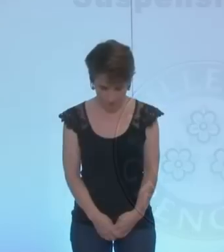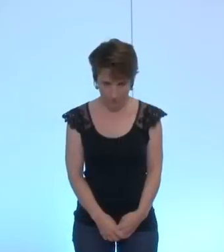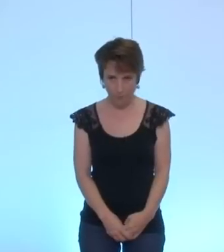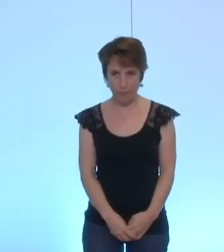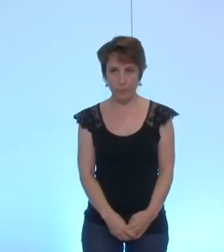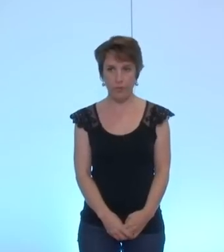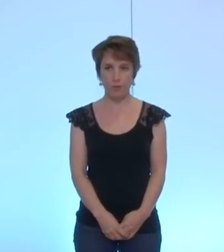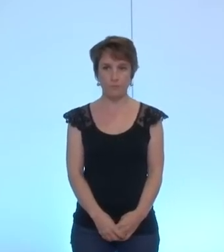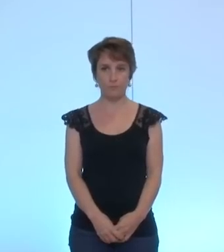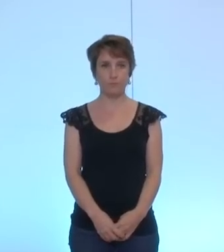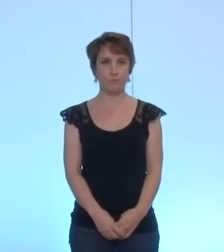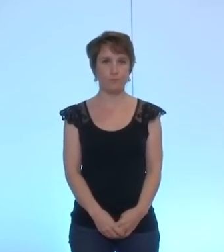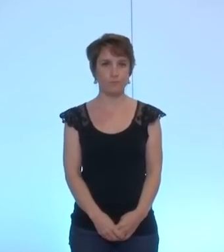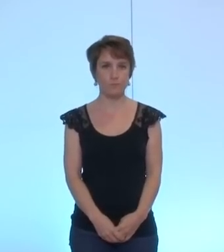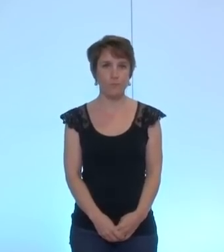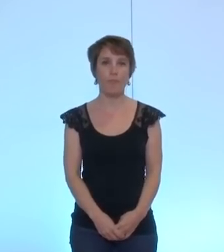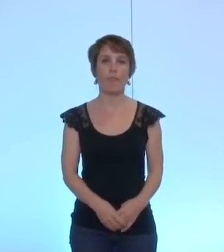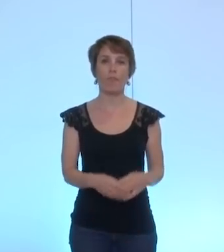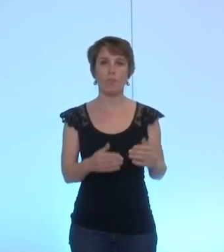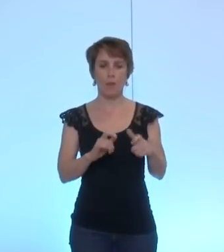c'est la délibération combien